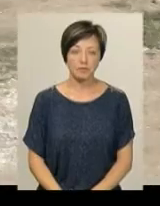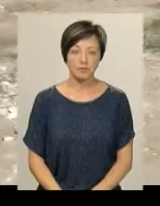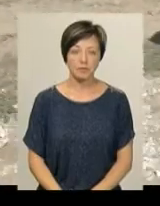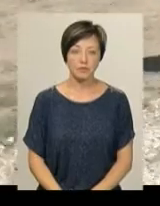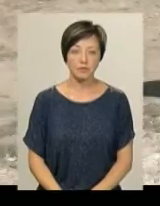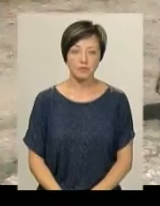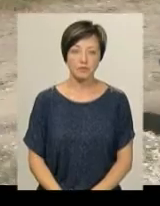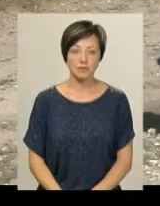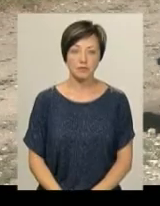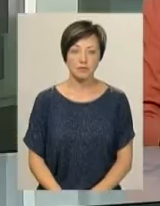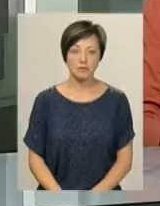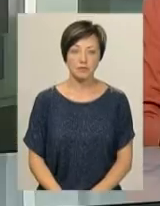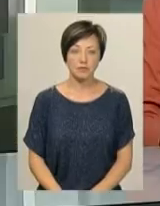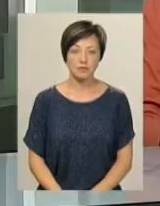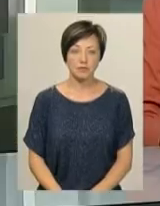Центр.